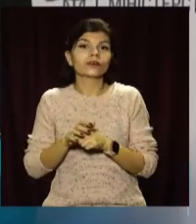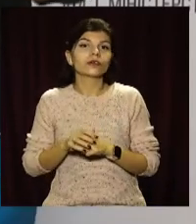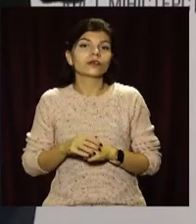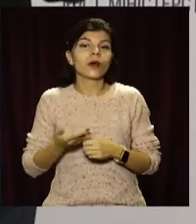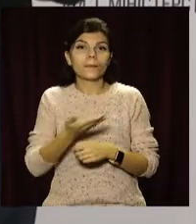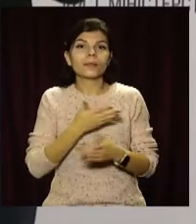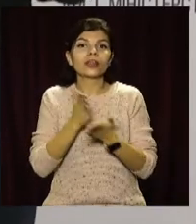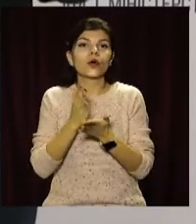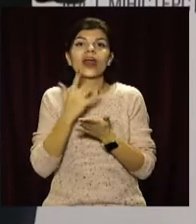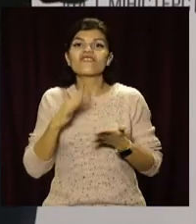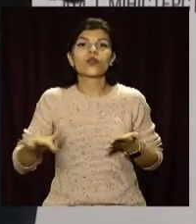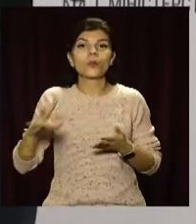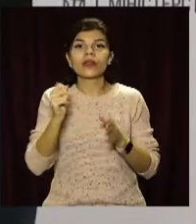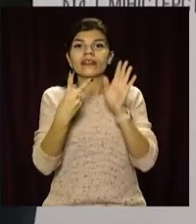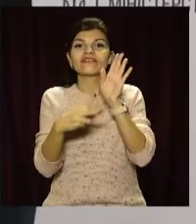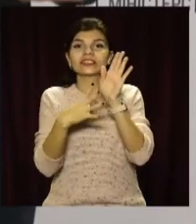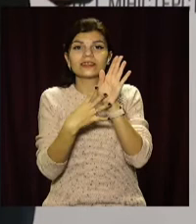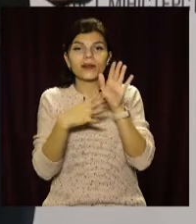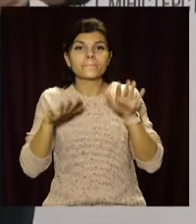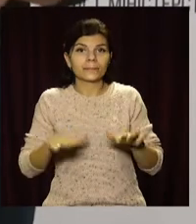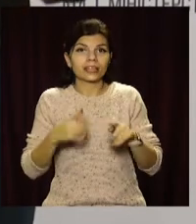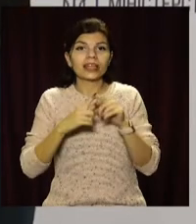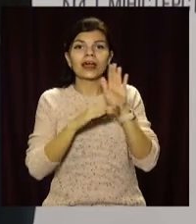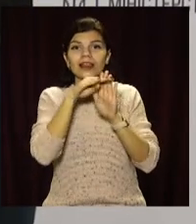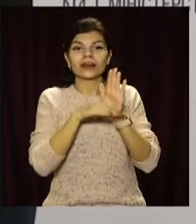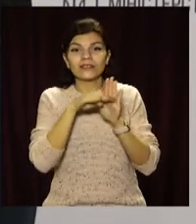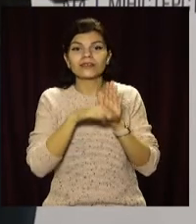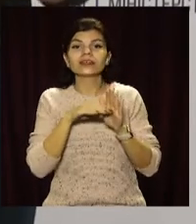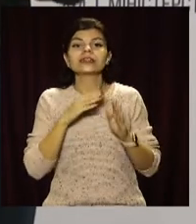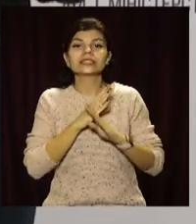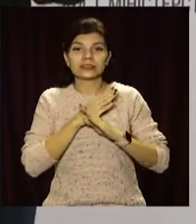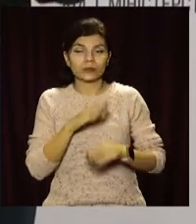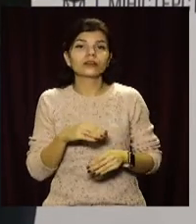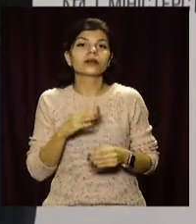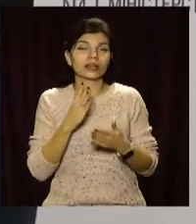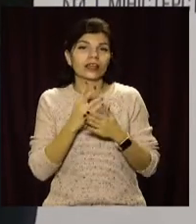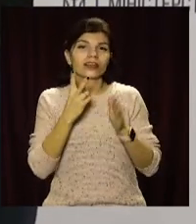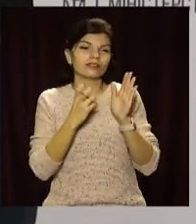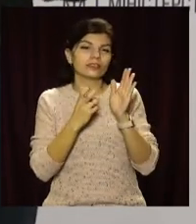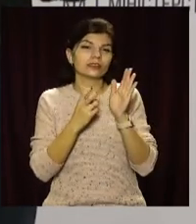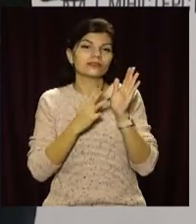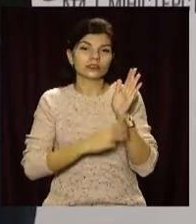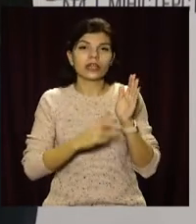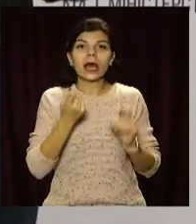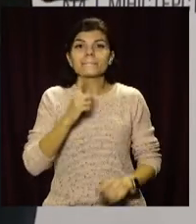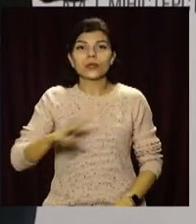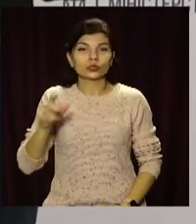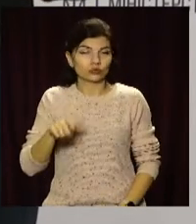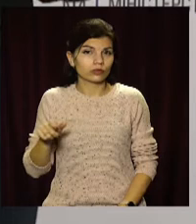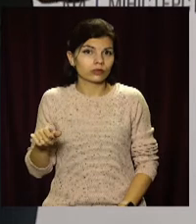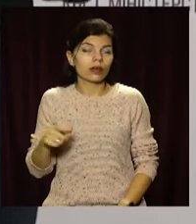знаходимося в Європі на 29-му місті. На цей рівень смертності складає 280 на мільйон чоловік.